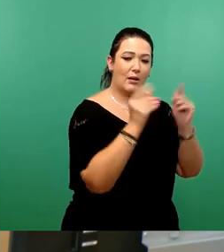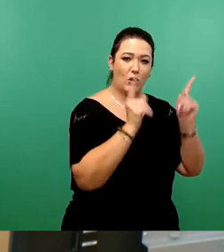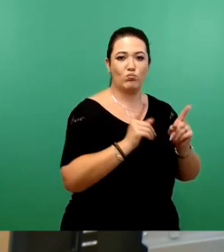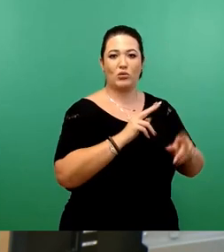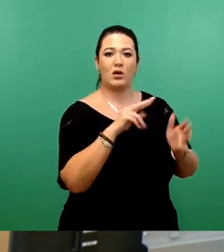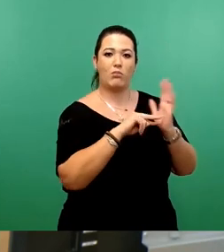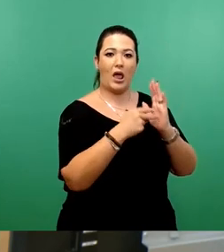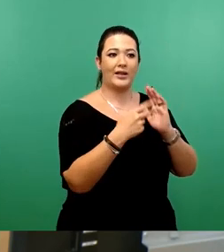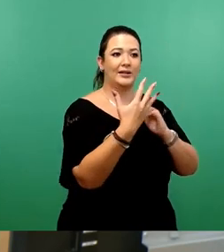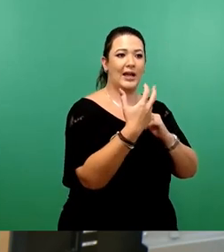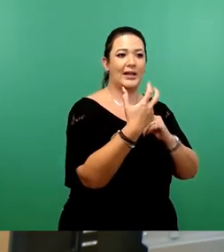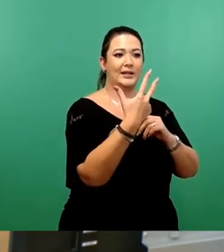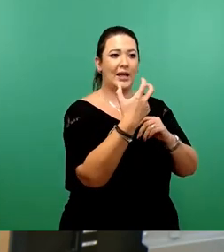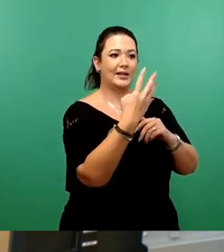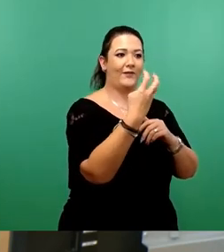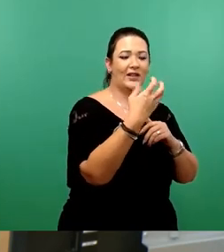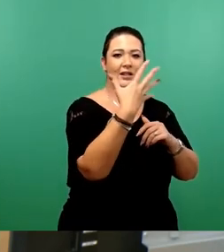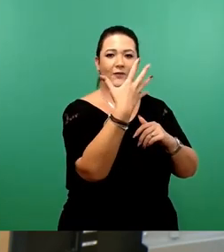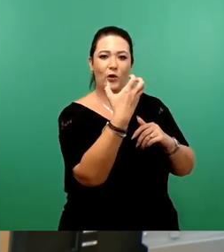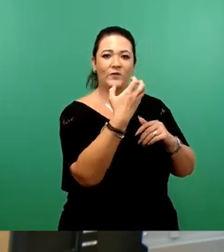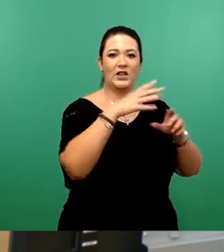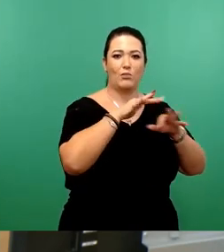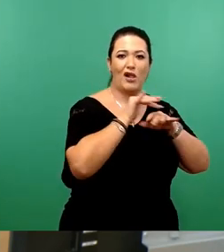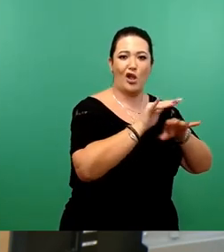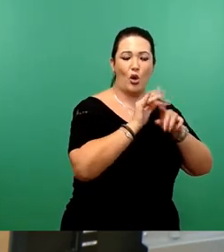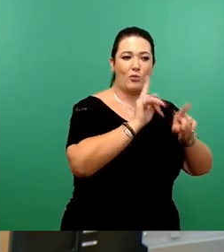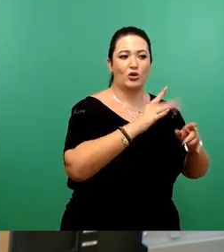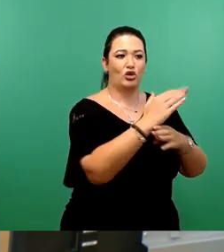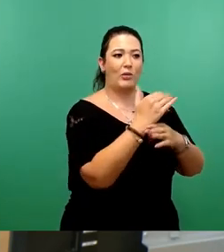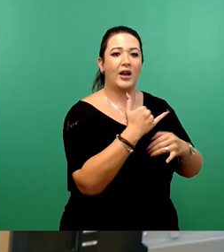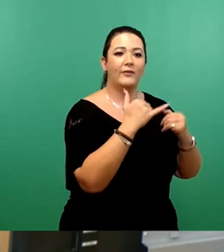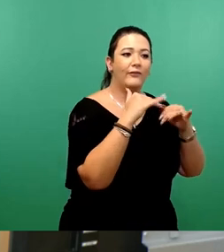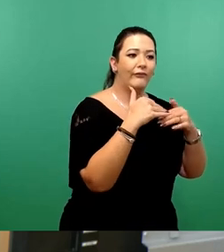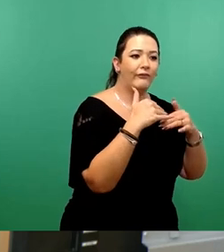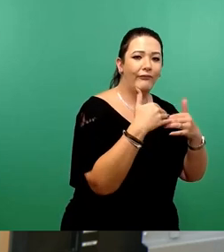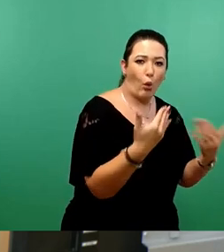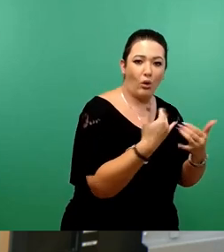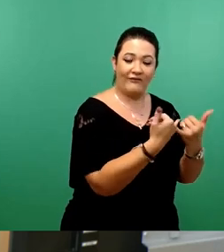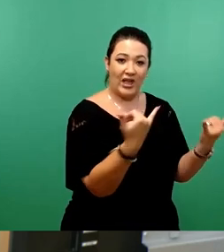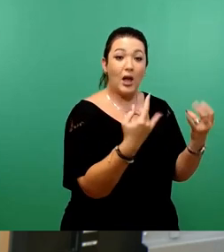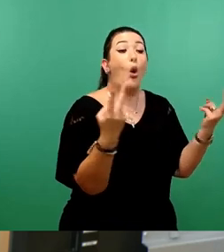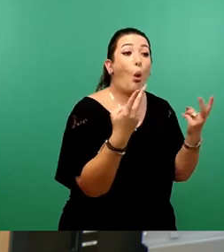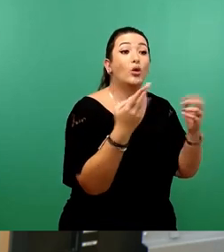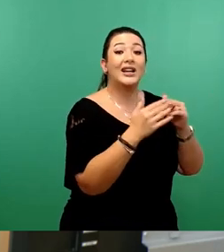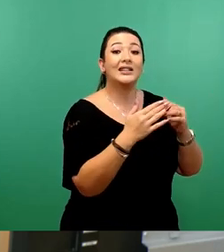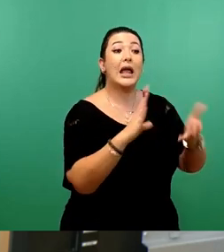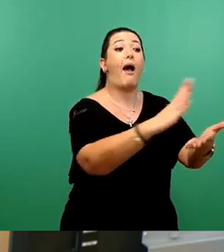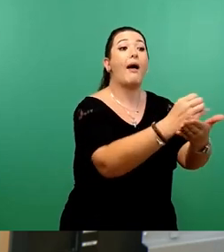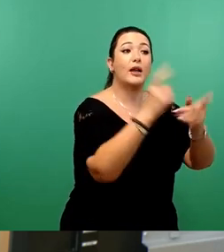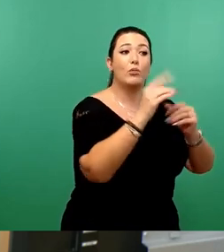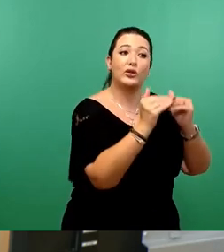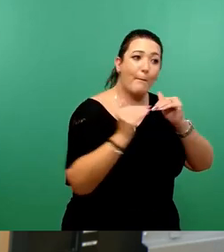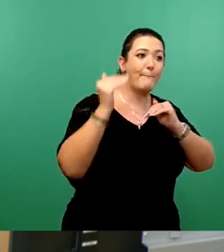wieder das Geld. Oder man müsste die Einnahmen erhöhen. So, wir haben hier diesen Fall in dem